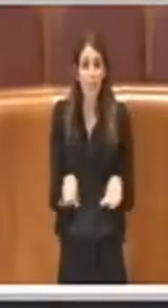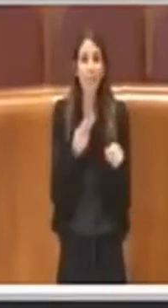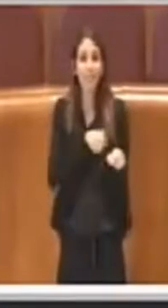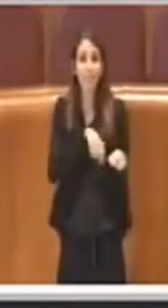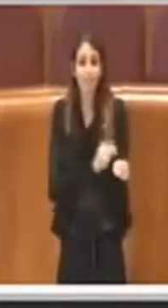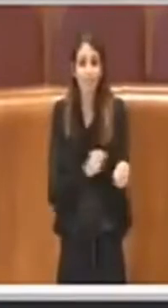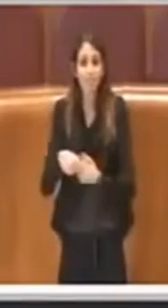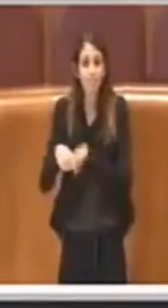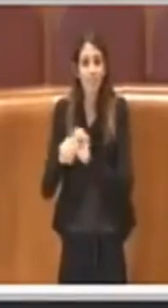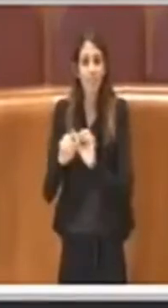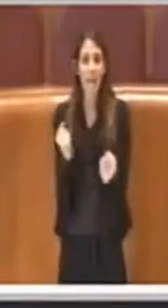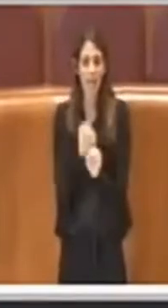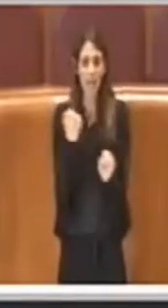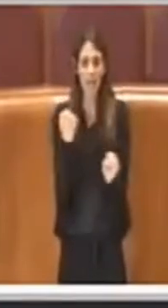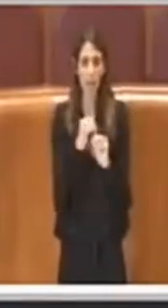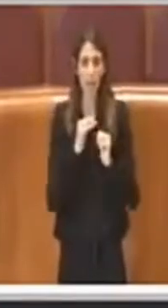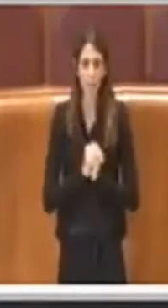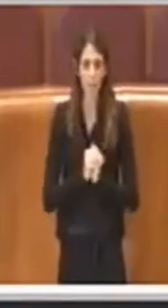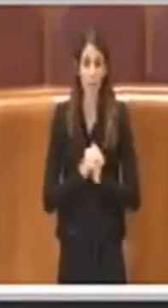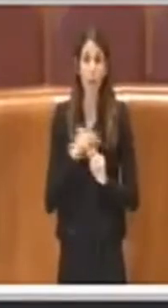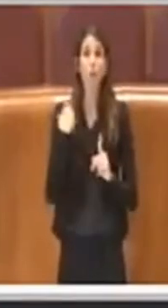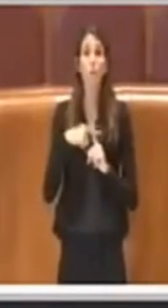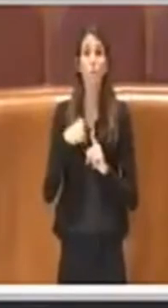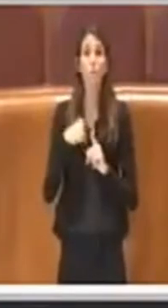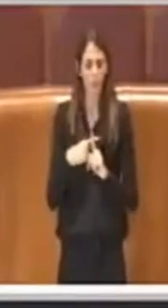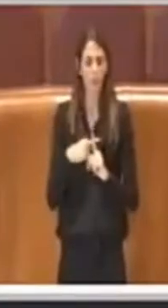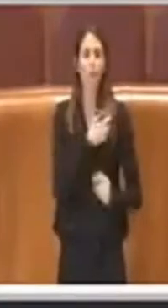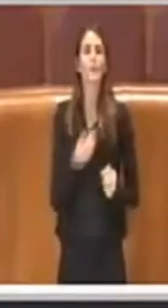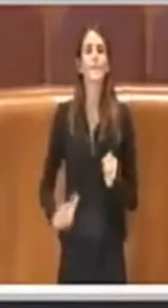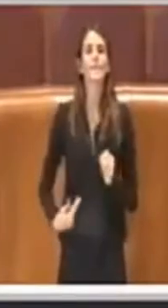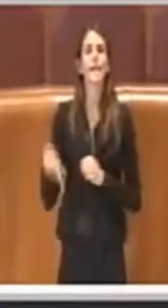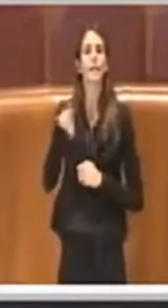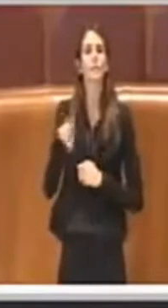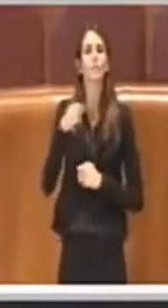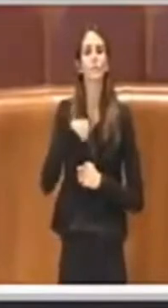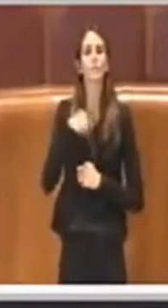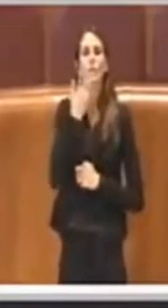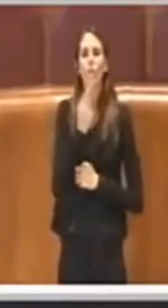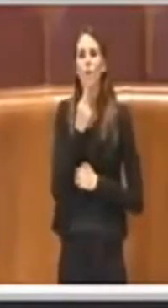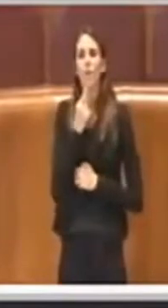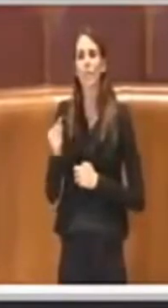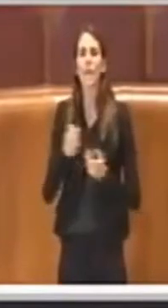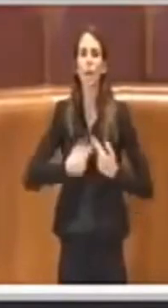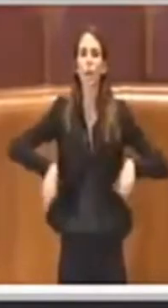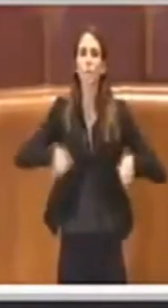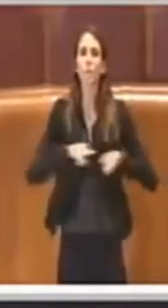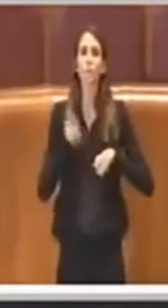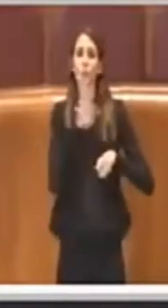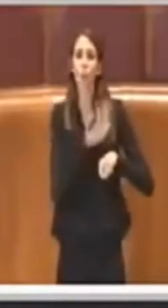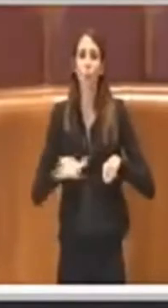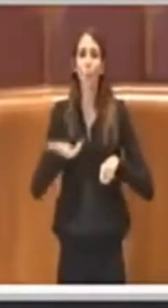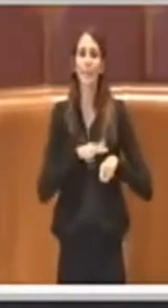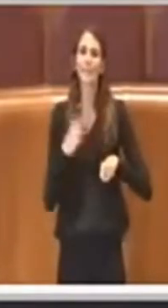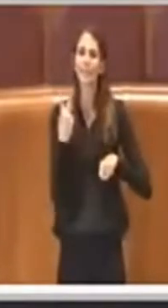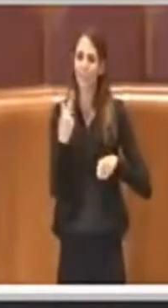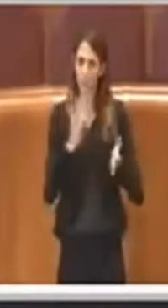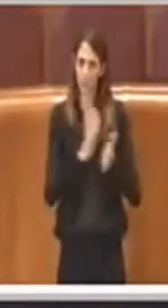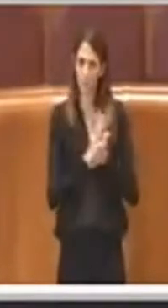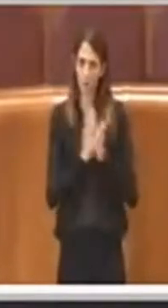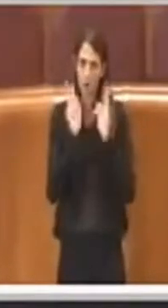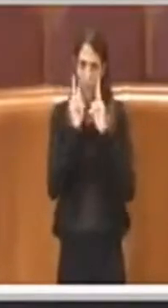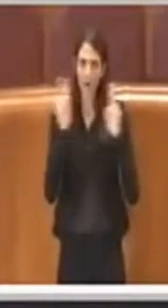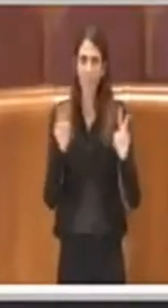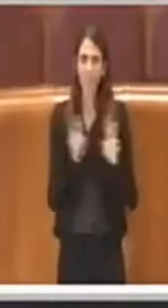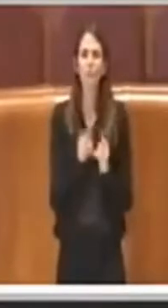In più, quindi al Consigliere Peronzi dico che nelle commissioni di urbanistica, le due sedute che abbiamo fatto, erano